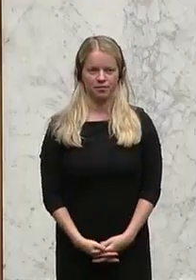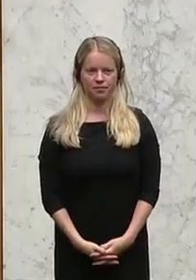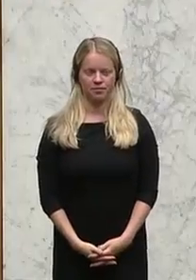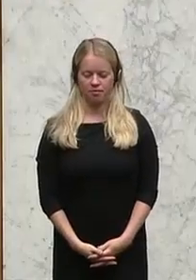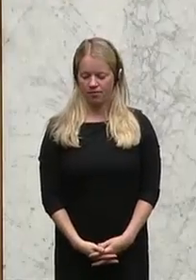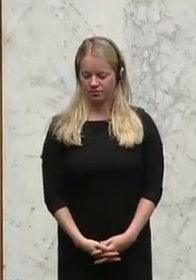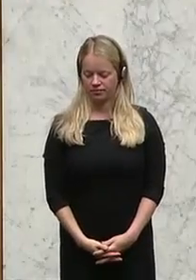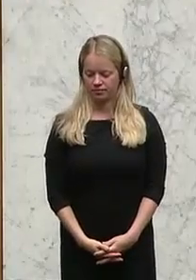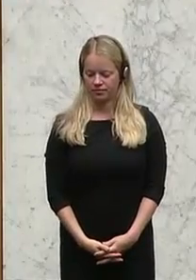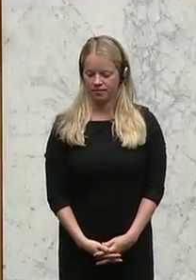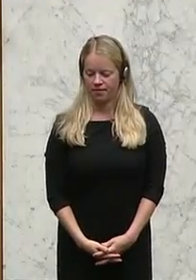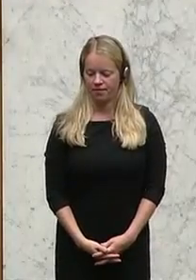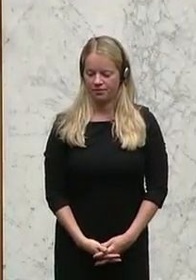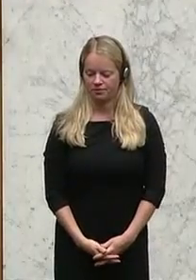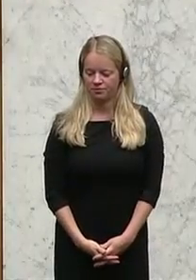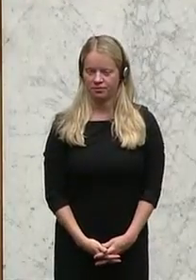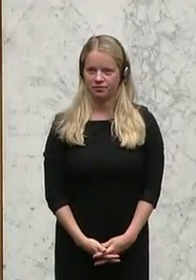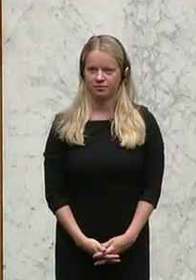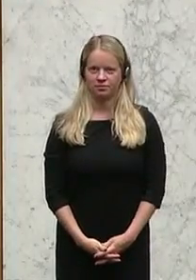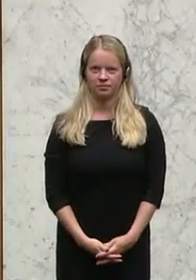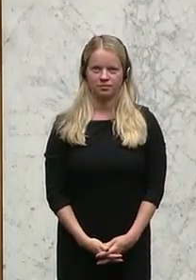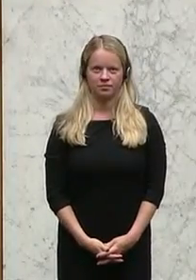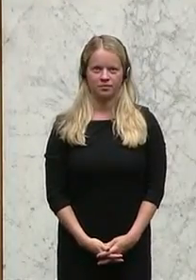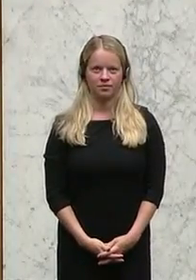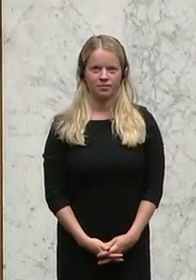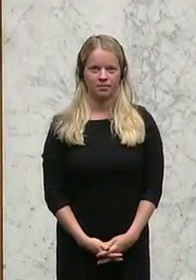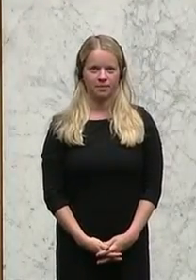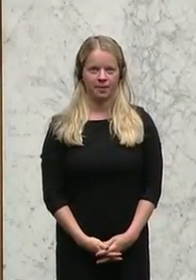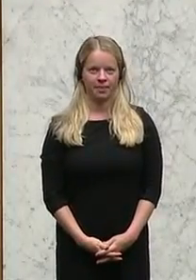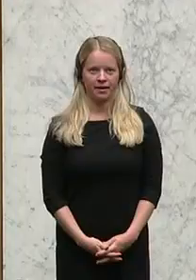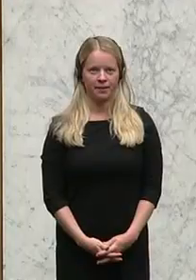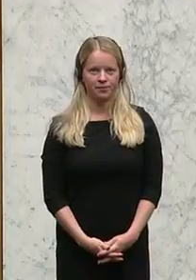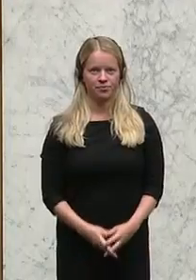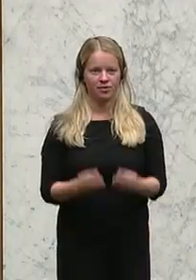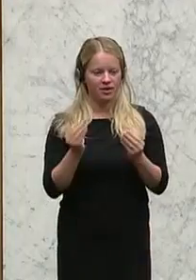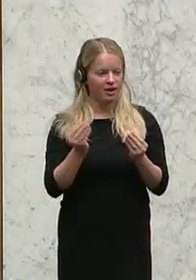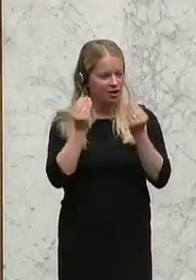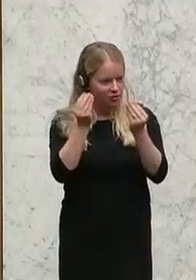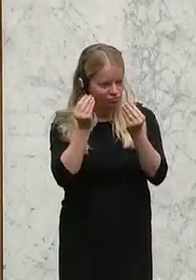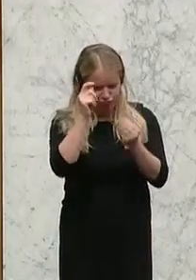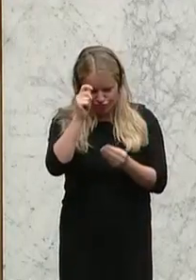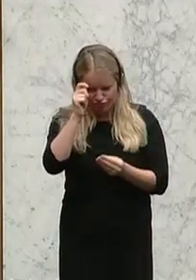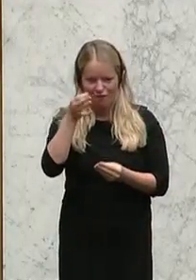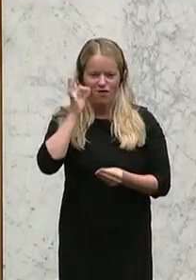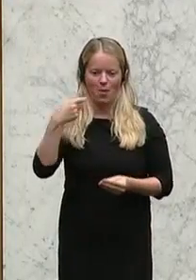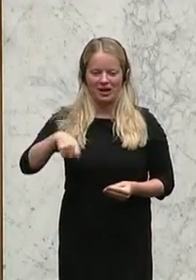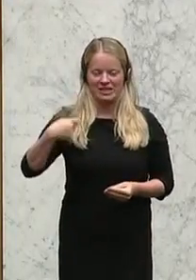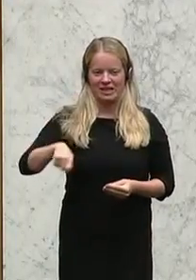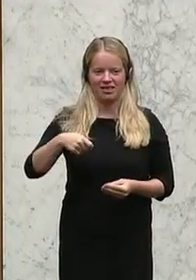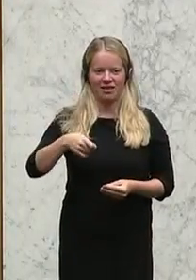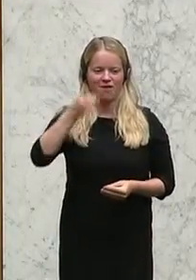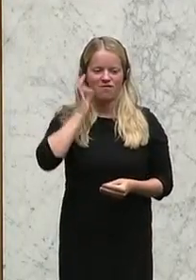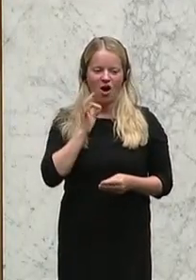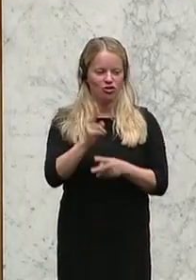Waltraud Dietrich von Team Stronach ist als letzte Rednerin in dieser kurzen Debatte zu Wort gemeldet. Präsident, geschätzte Frau